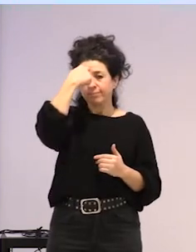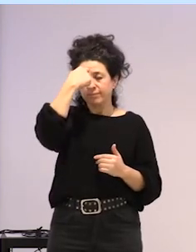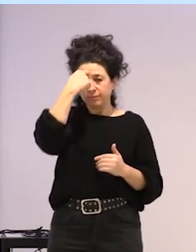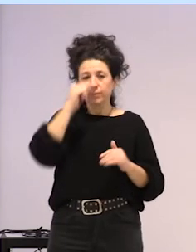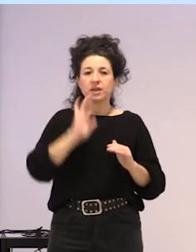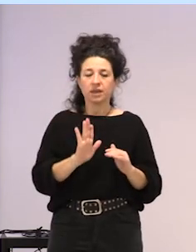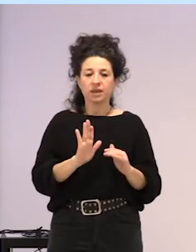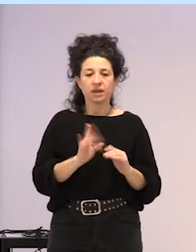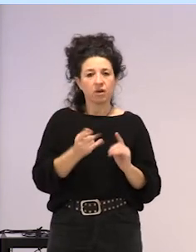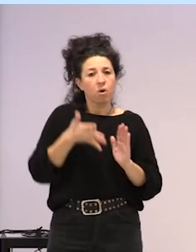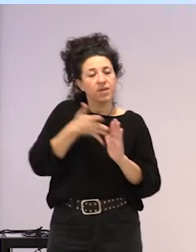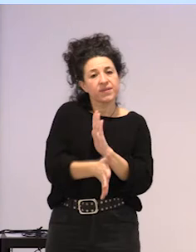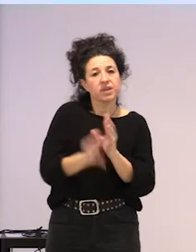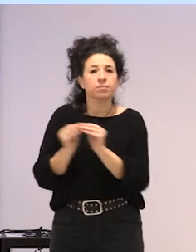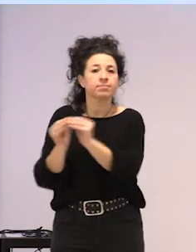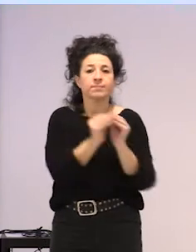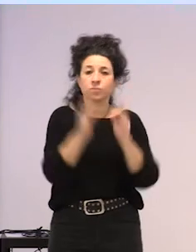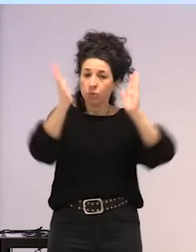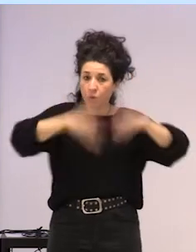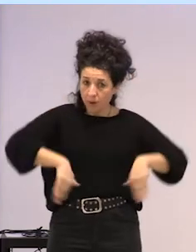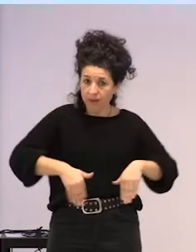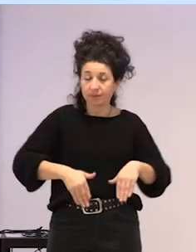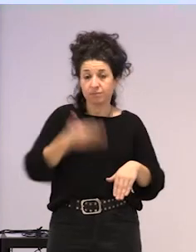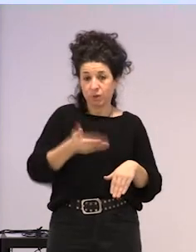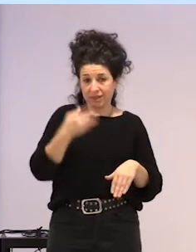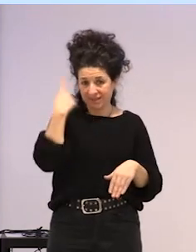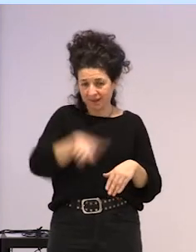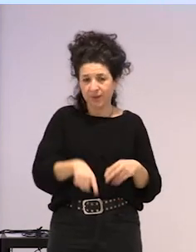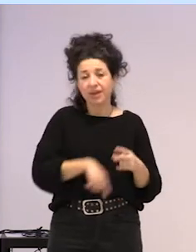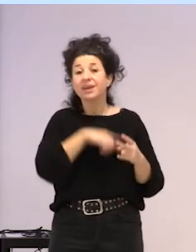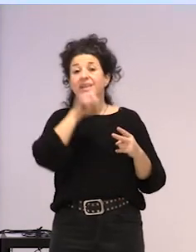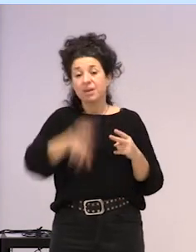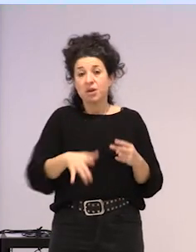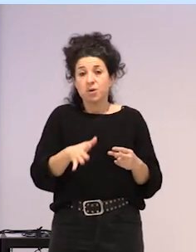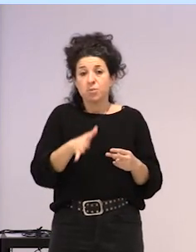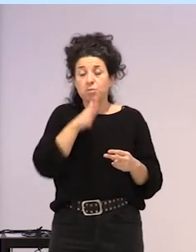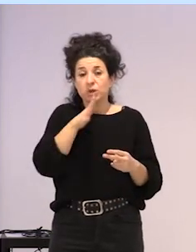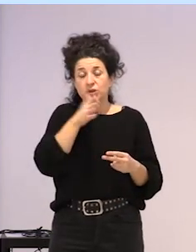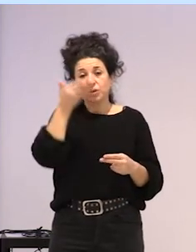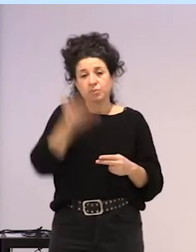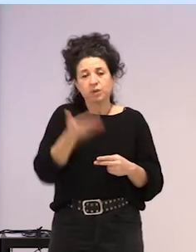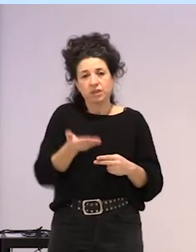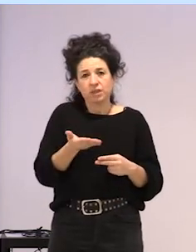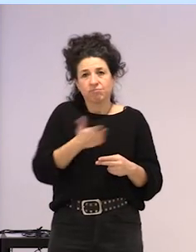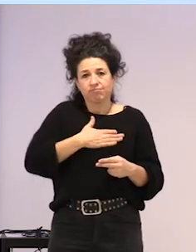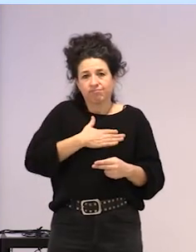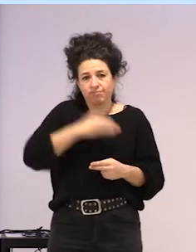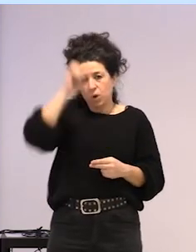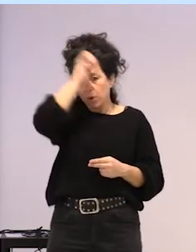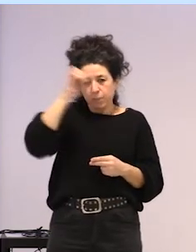ez dagoela definizio man komunik, alde batetik, Eta, orduan, ba, beharrezkoa dela, ba, nire ustez ez,